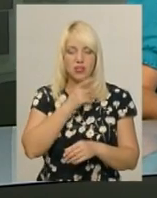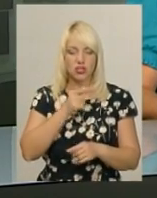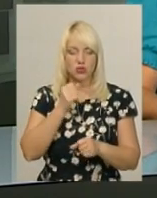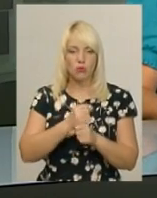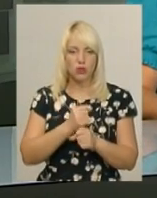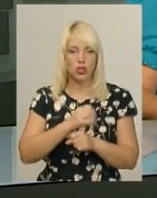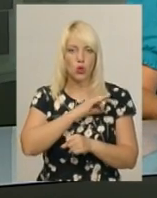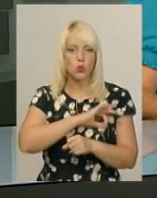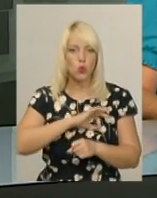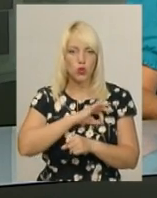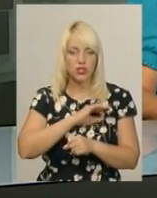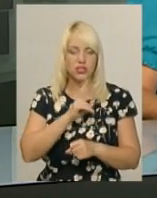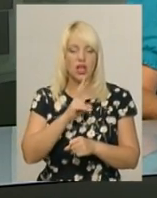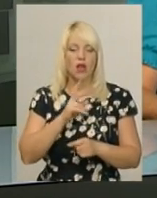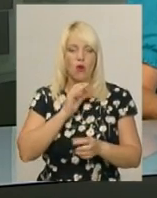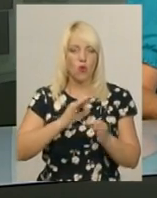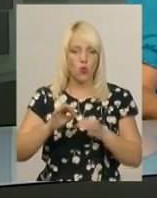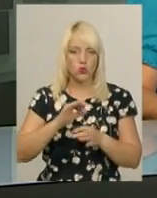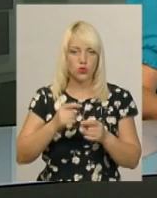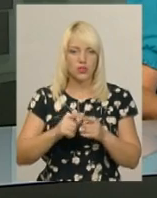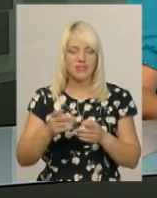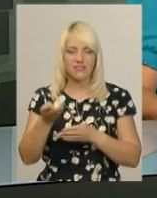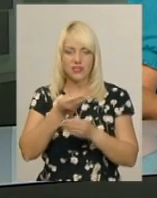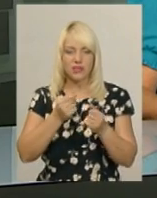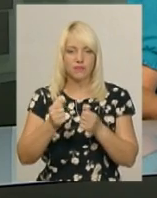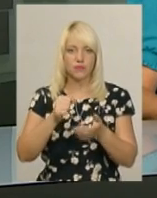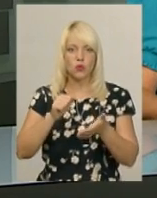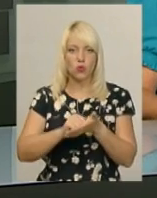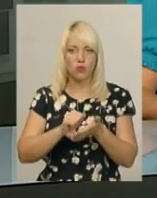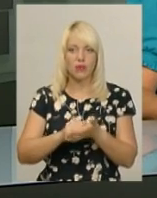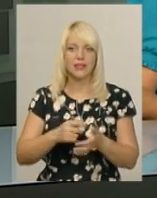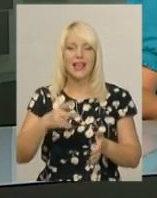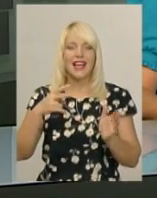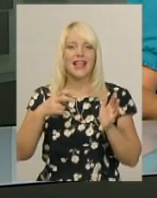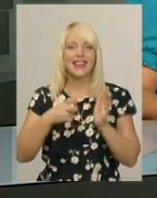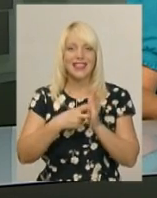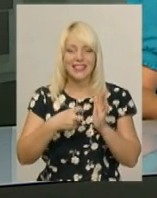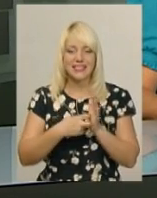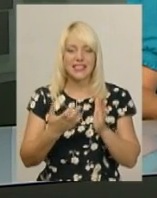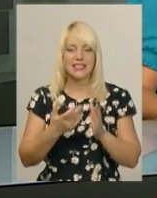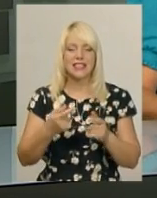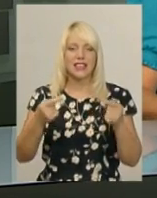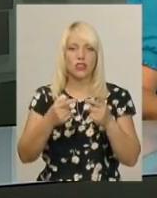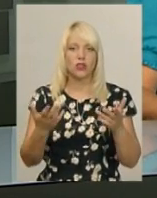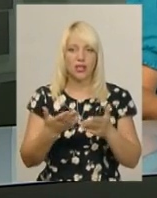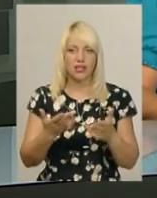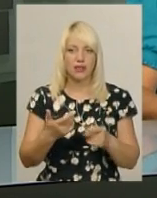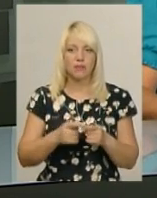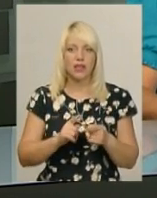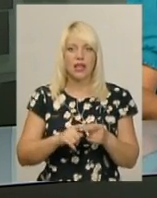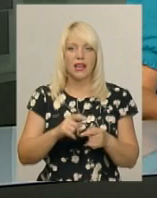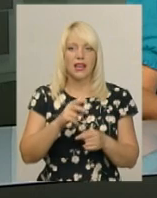банків сфабрикував офіційний документ. А саме лист, згідно з яким приватний нотаріус вилучив з іпотечного реєстру квартиру